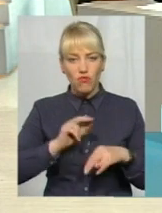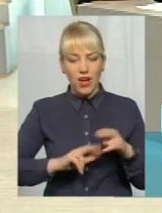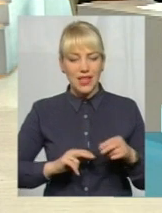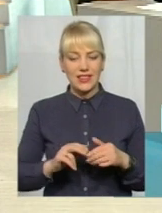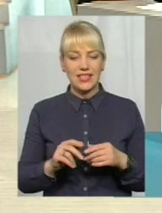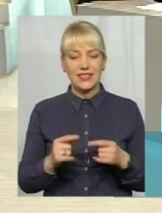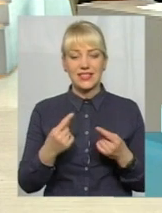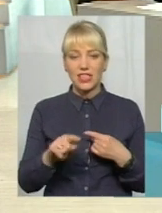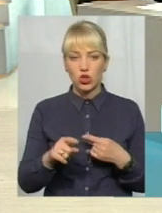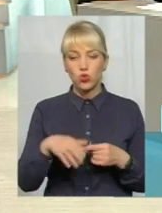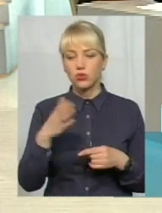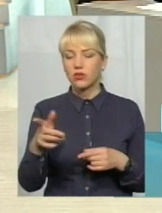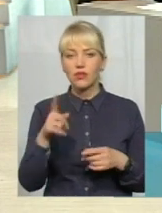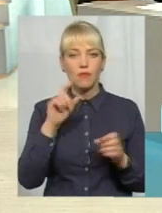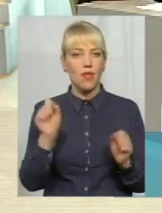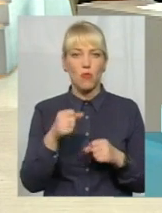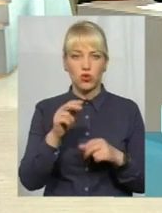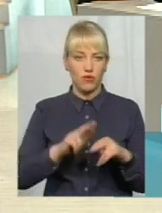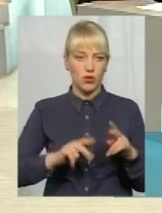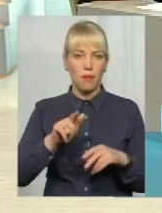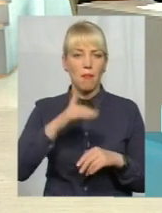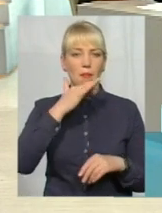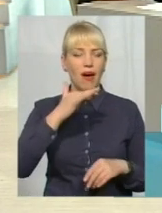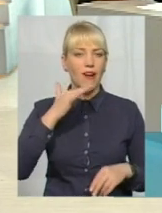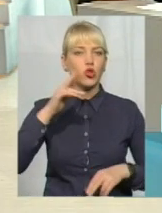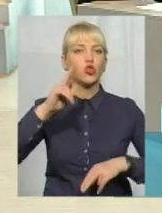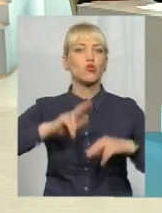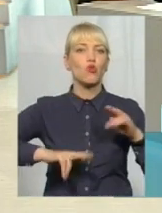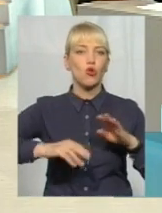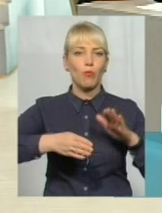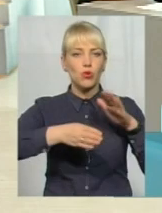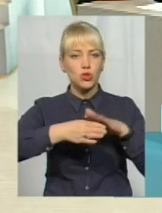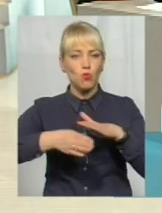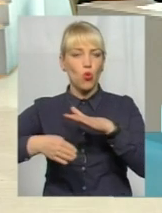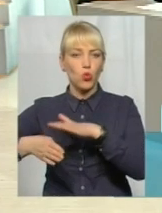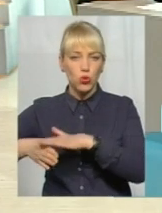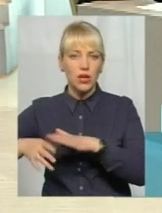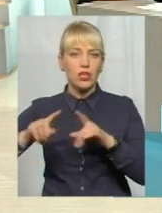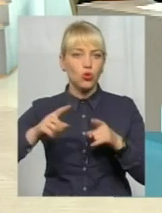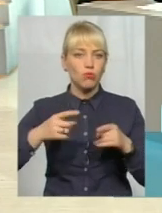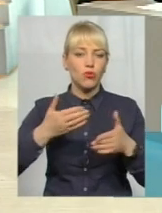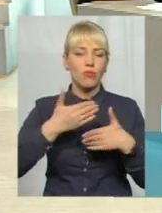просто неможливо. Там дуже і дуже багато збудовано споруд. Тому ми вирішили збудувати